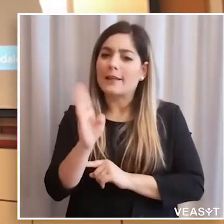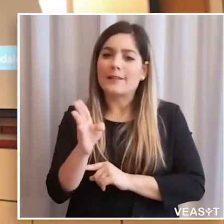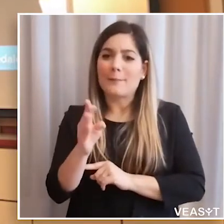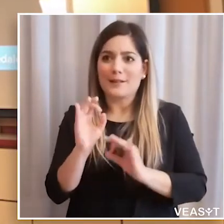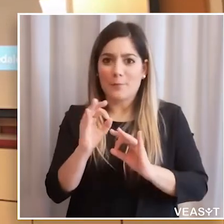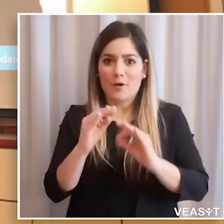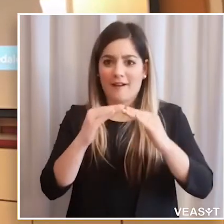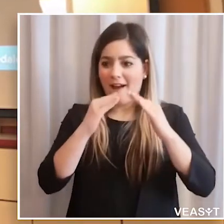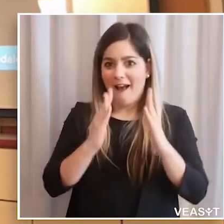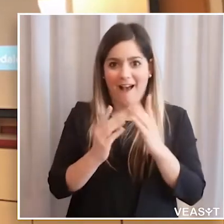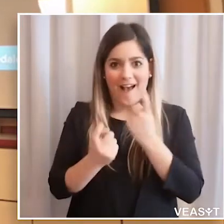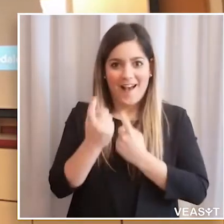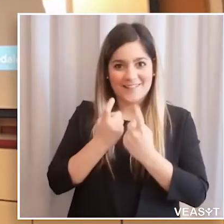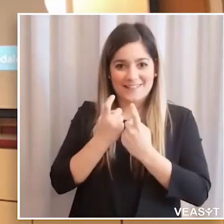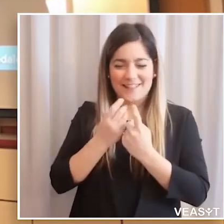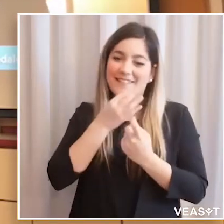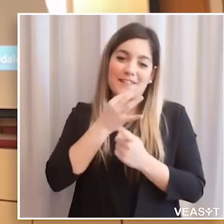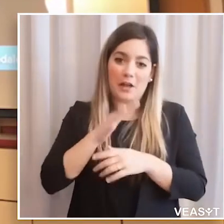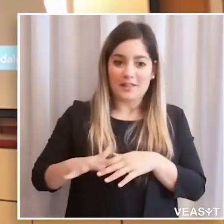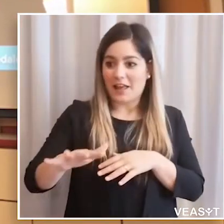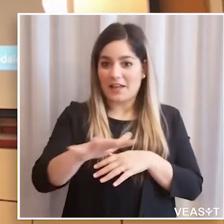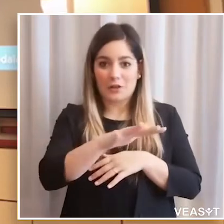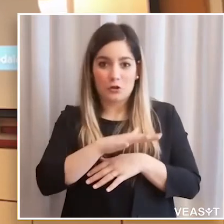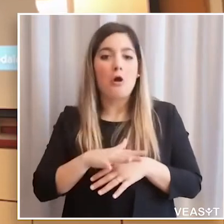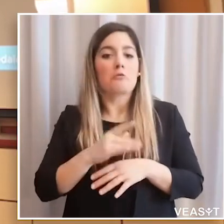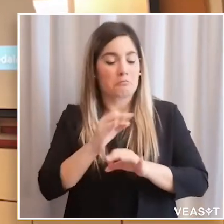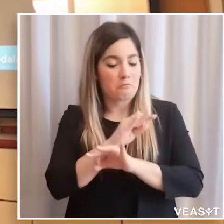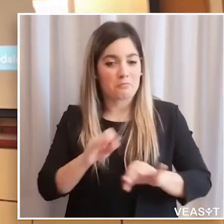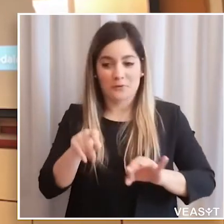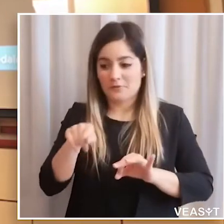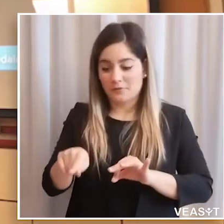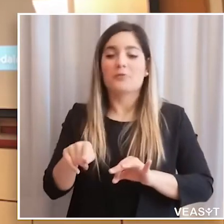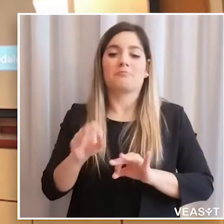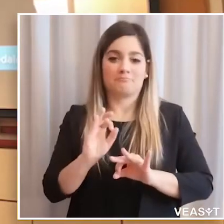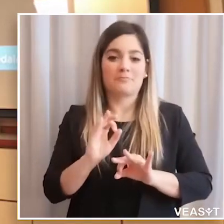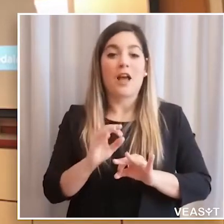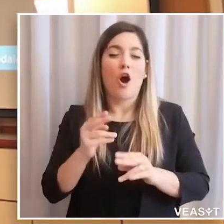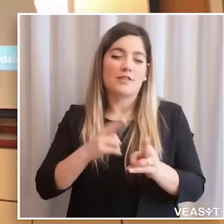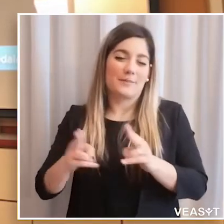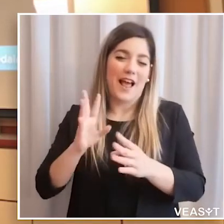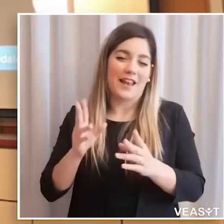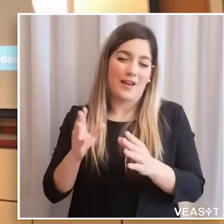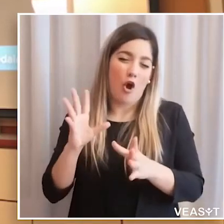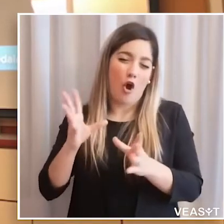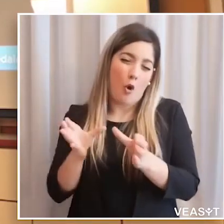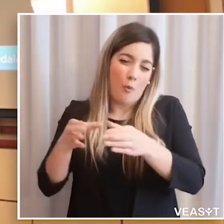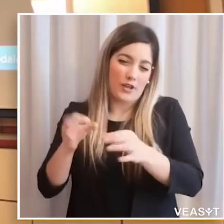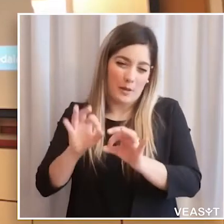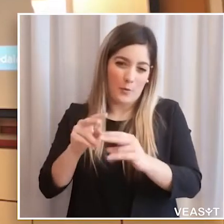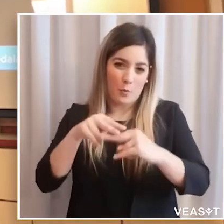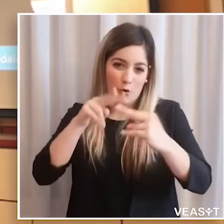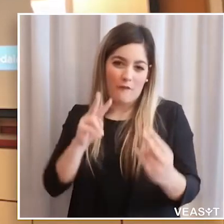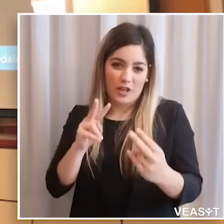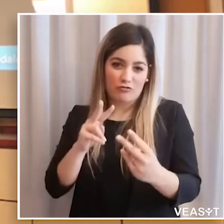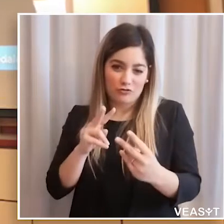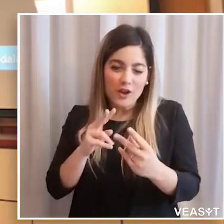naturalmente potrà essere fatto anche direttamente da casa, quindi dal territorio. Quindi ha questa doppia